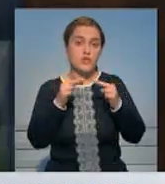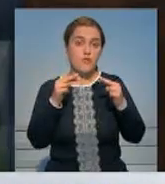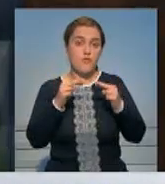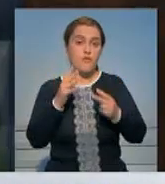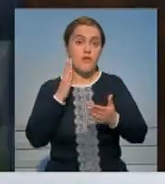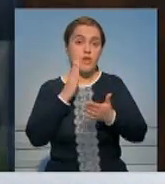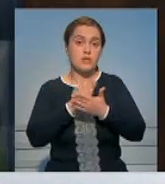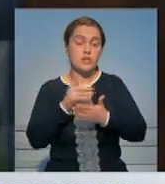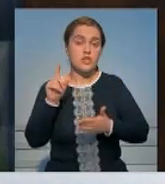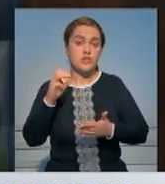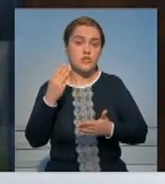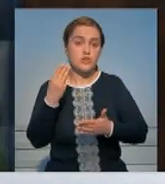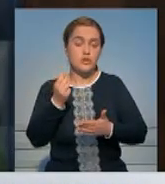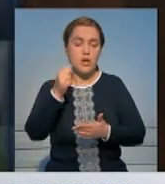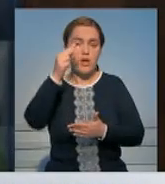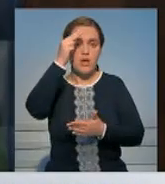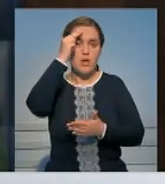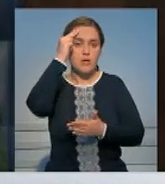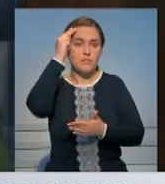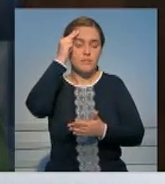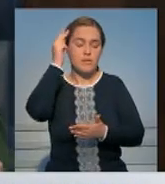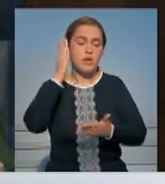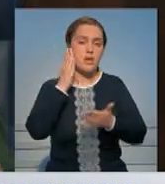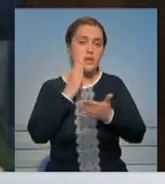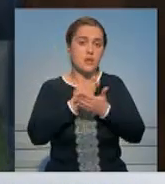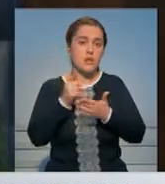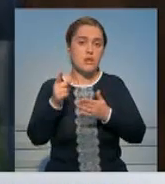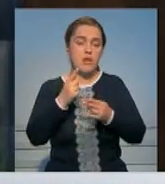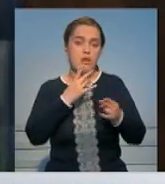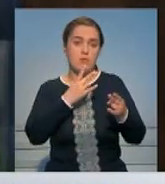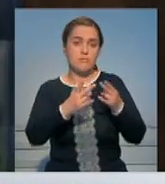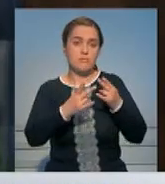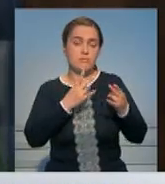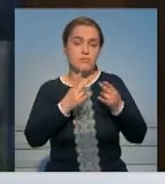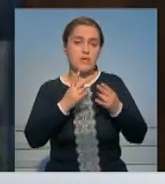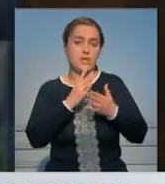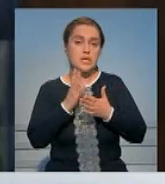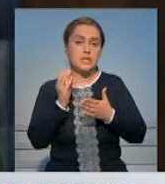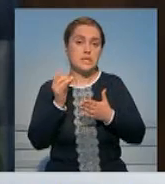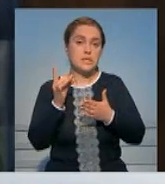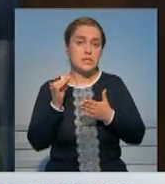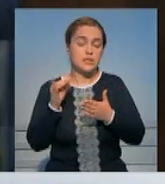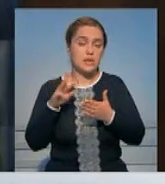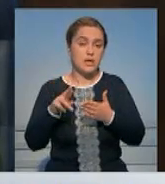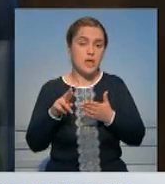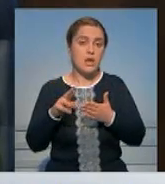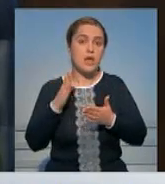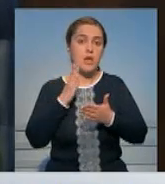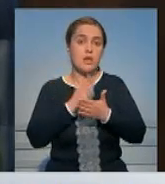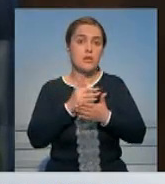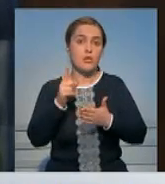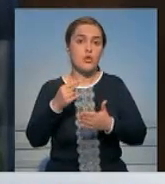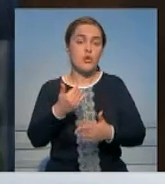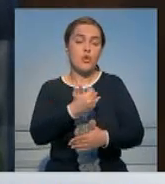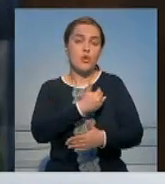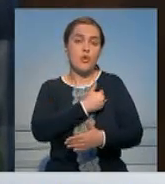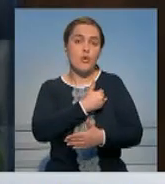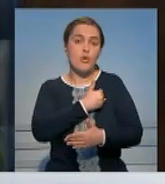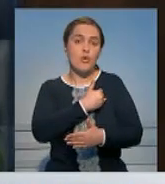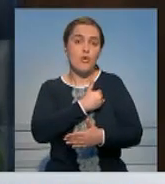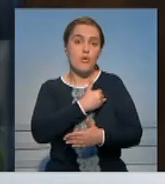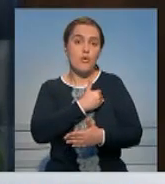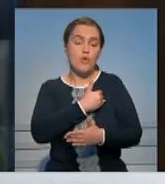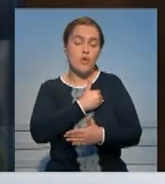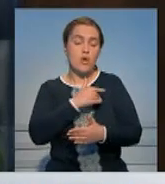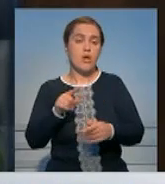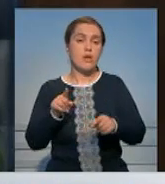незаинтересованности США в объективности проводимого расследования, стремлении сорвать процесс мирного